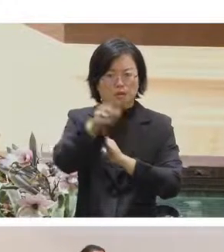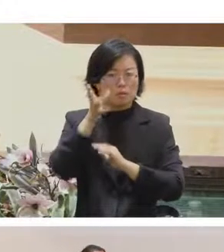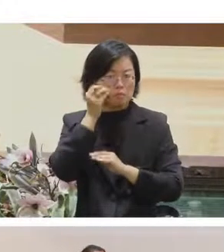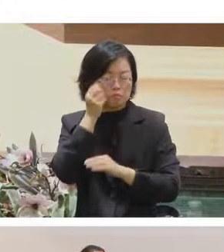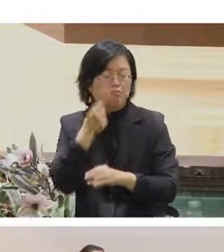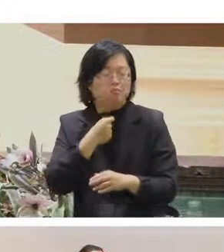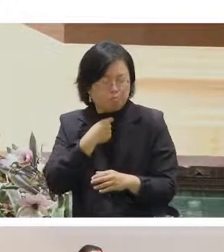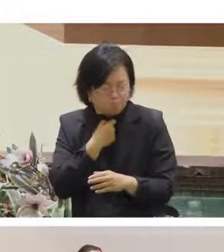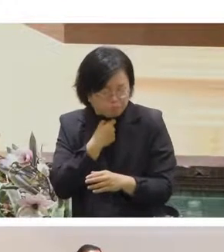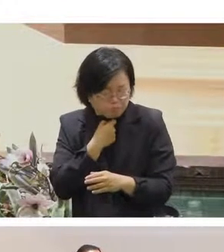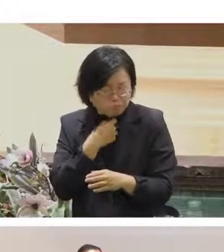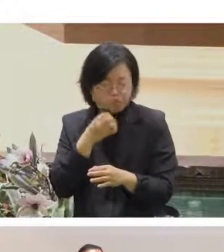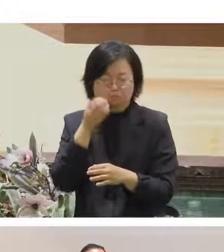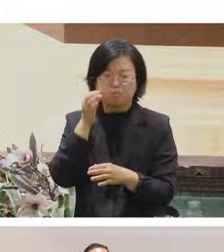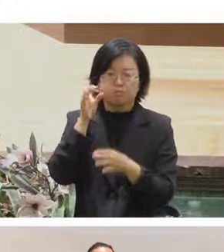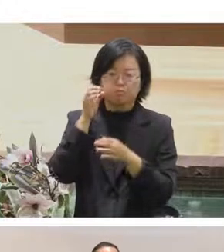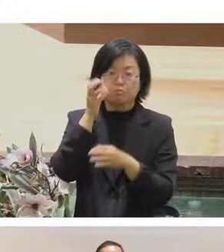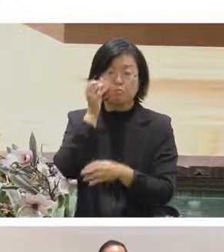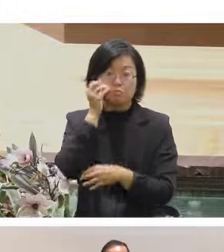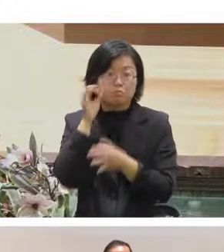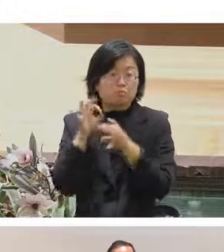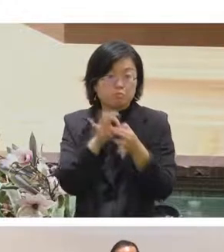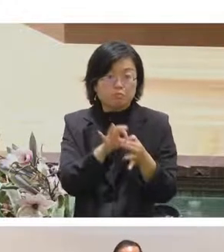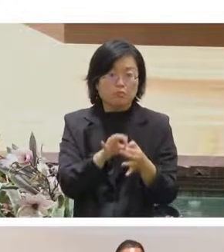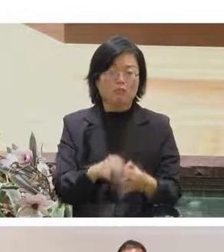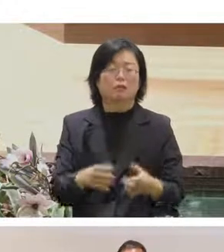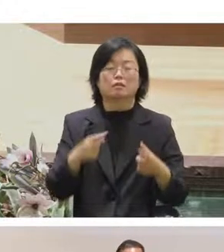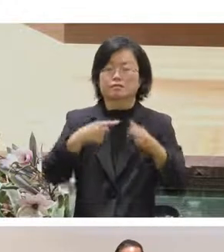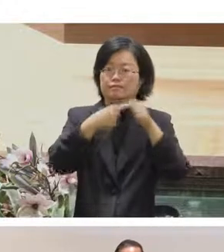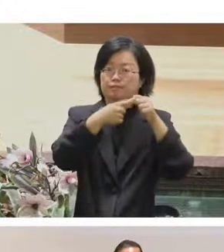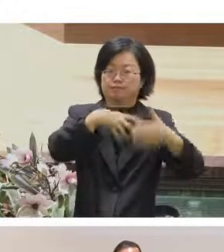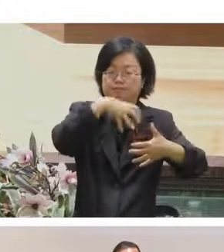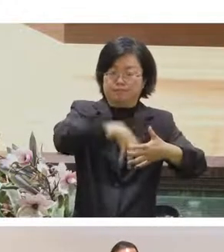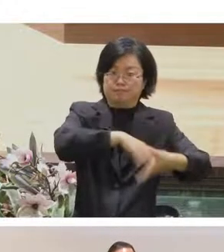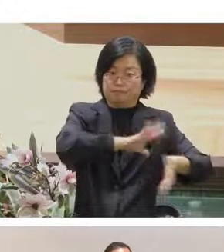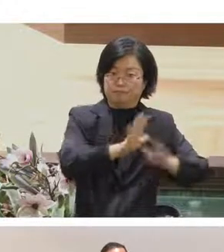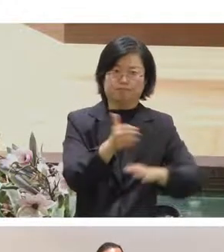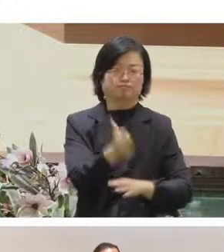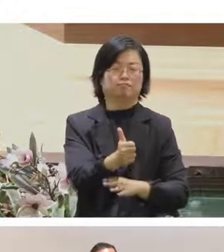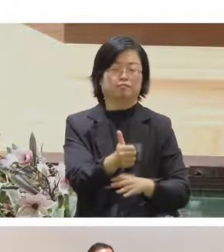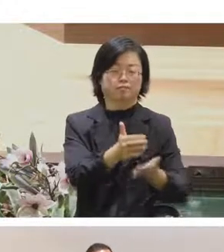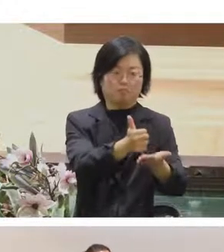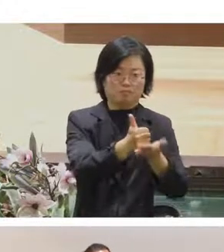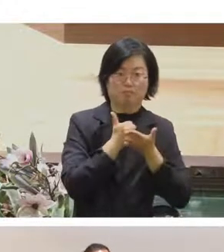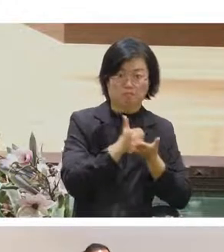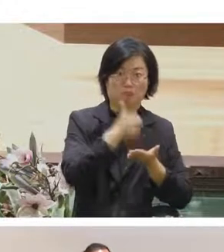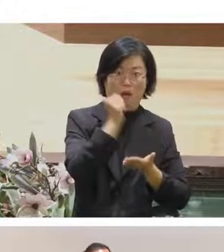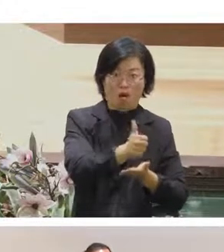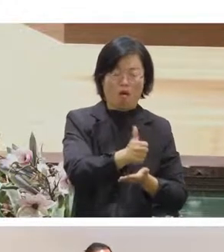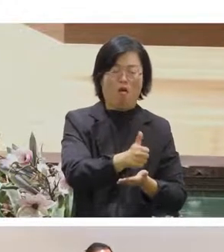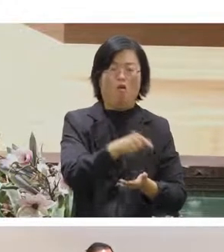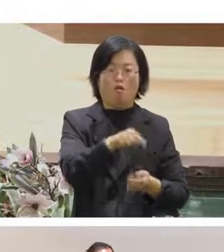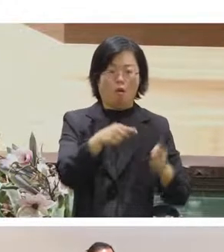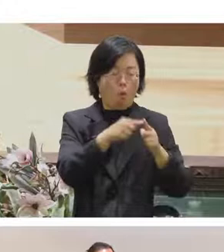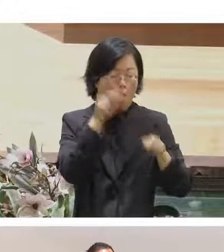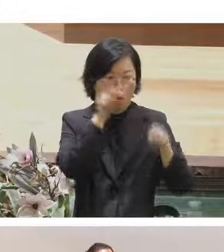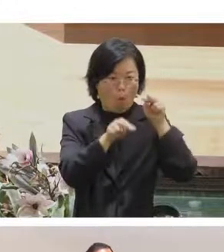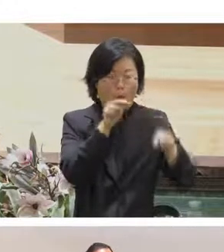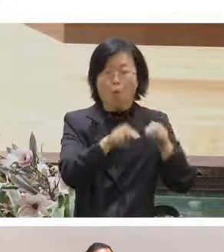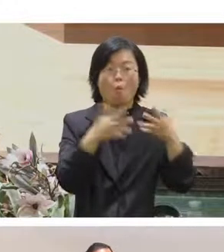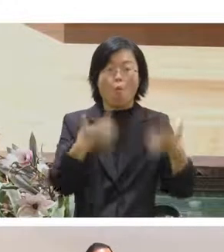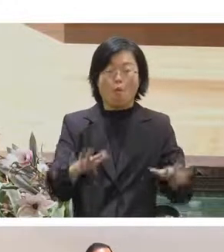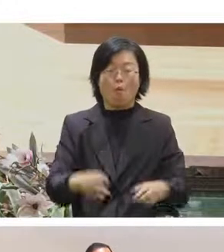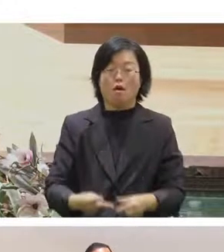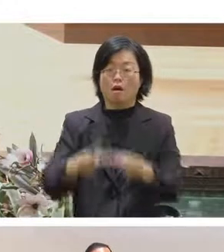外乎三個一個是內容如果你本身請來一個就是非常厲害的人那就是流量就會很多那再下來就是我這邊會處理的部分